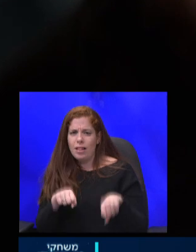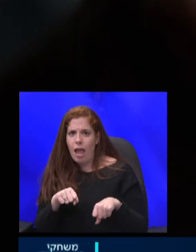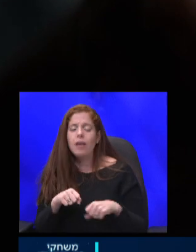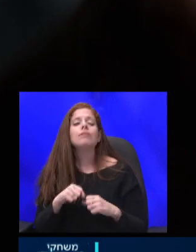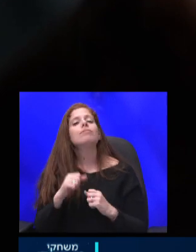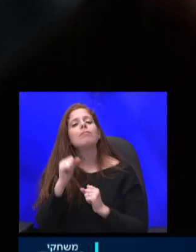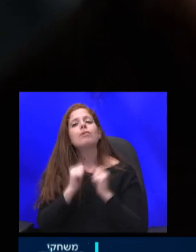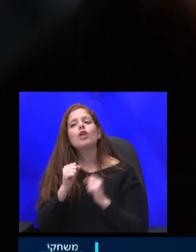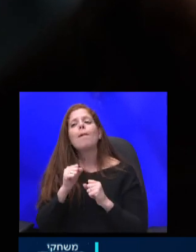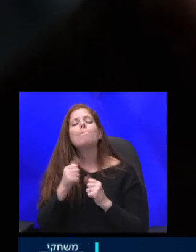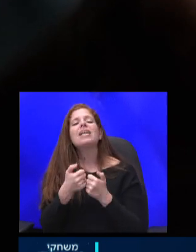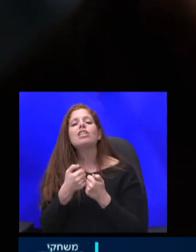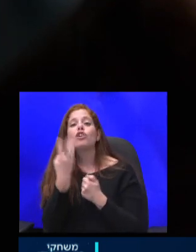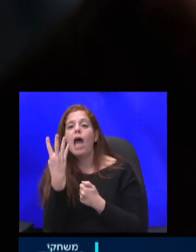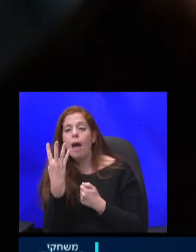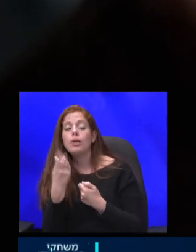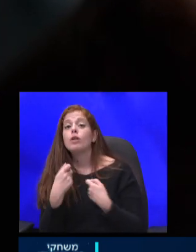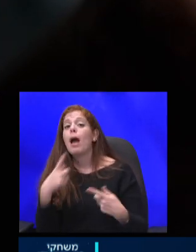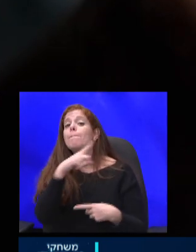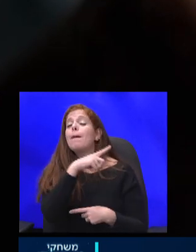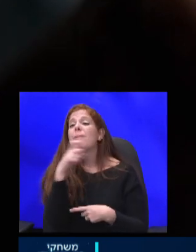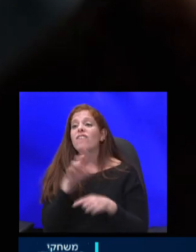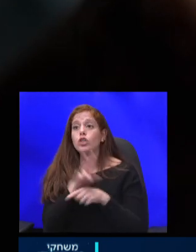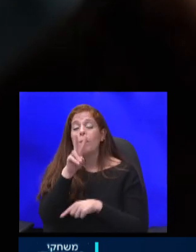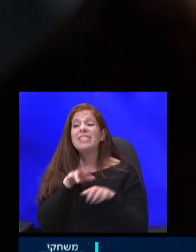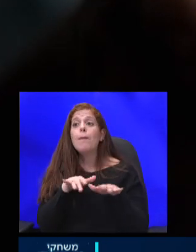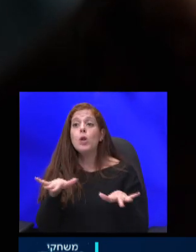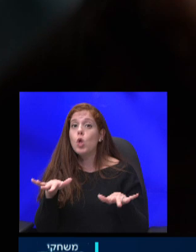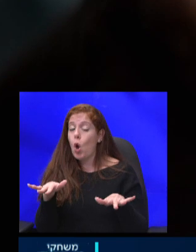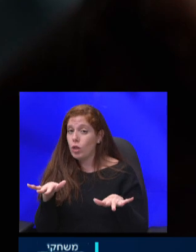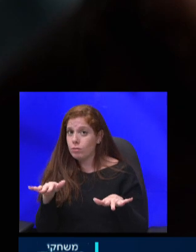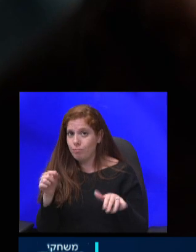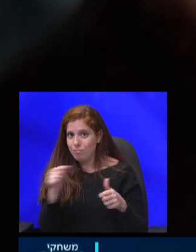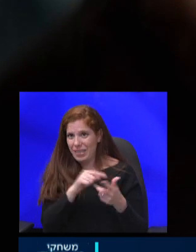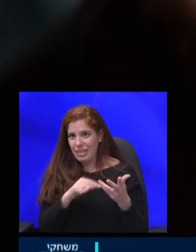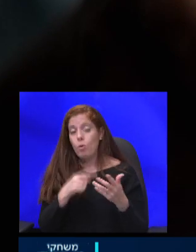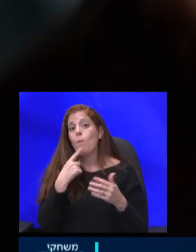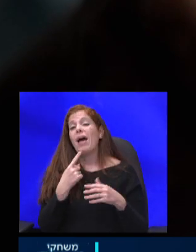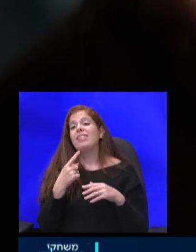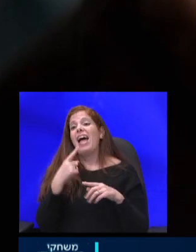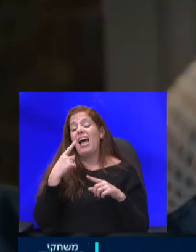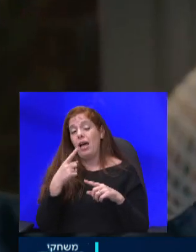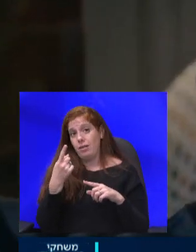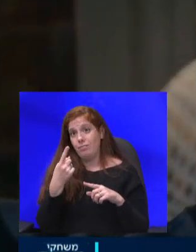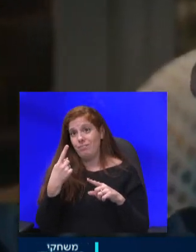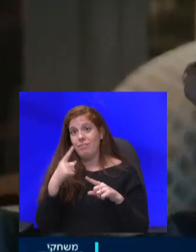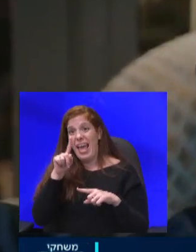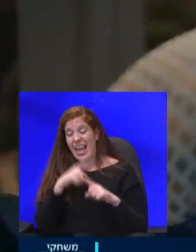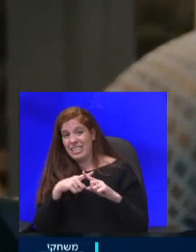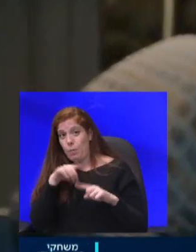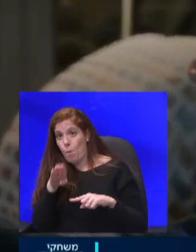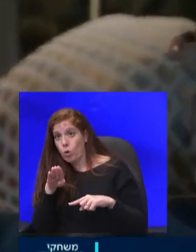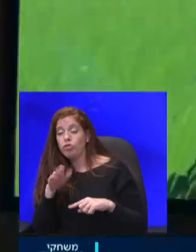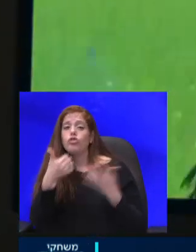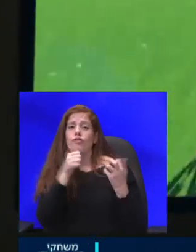ב-121 מיליון פריטים. זאת לעומת הדור השלישי של אקסבוקס שמכרה 63 מיליון פריטים. הקורונה קדמה